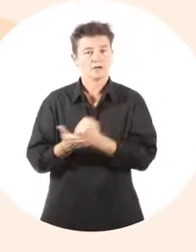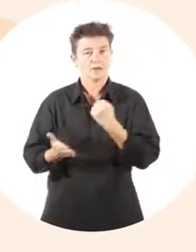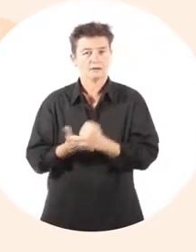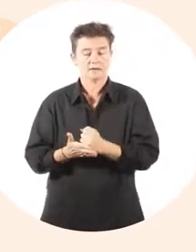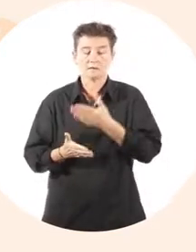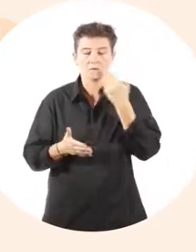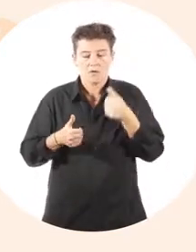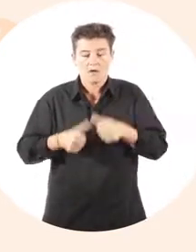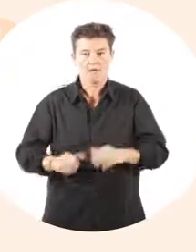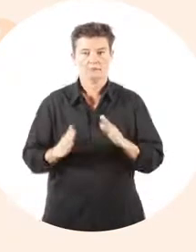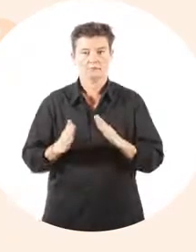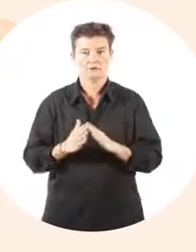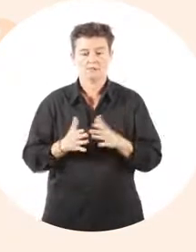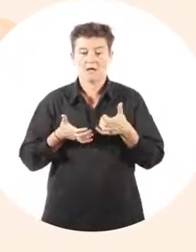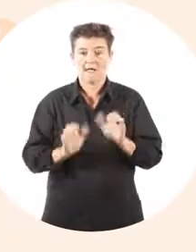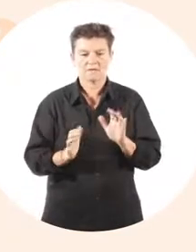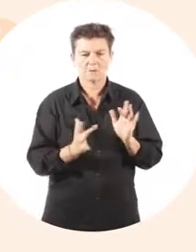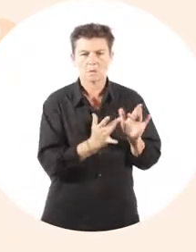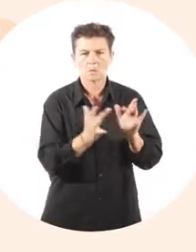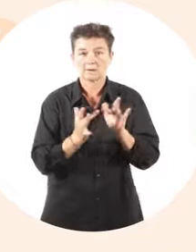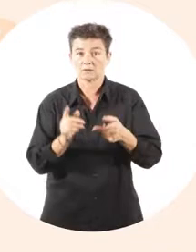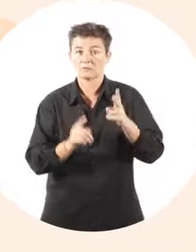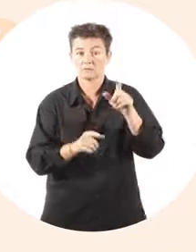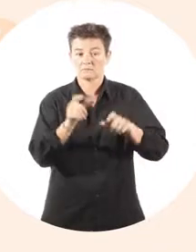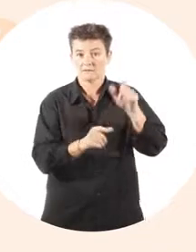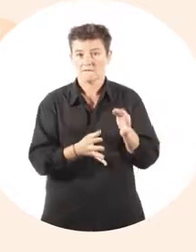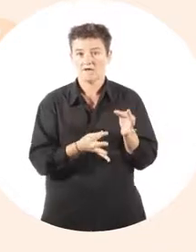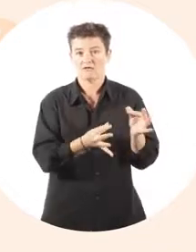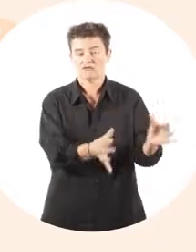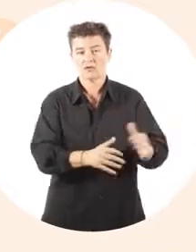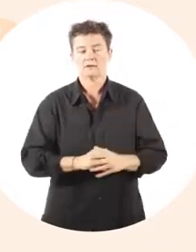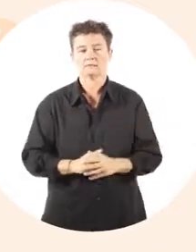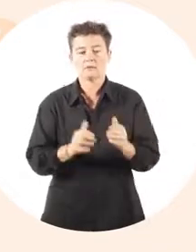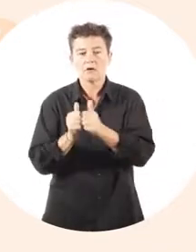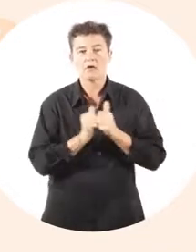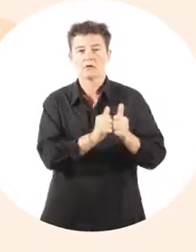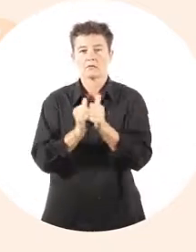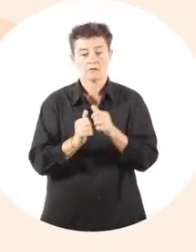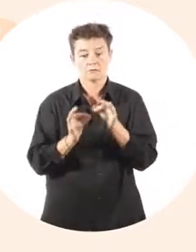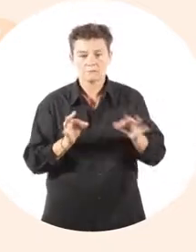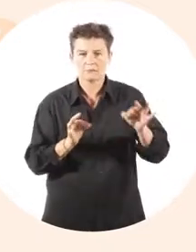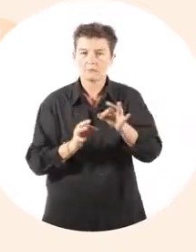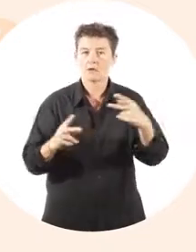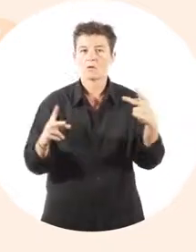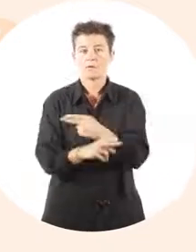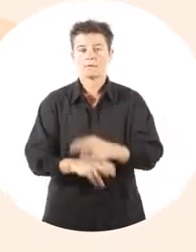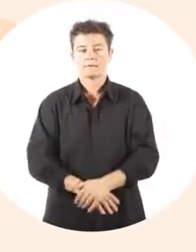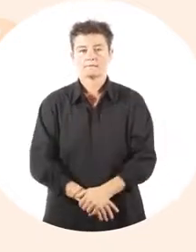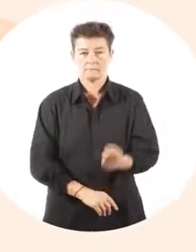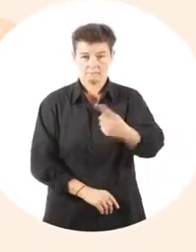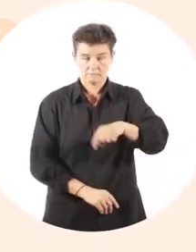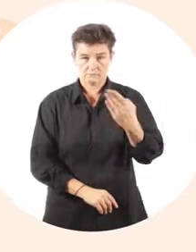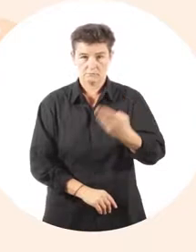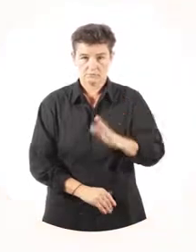les résultats du test, restez chez vous et évitez tout contact, surtout avec les personnes fragiles. Ensemble, bloquons l